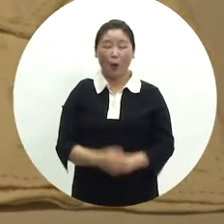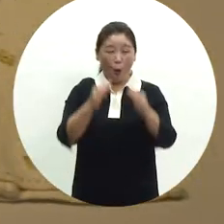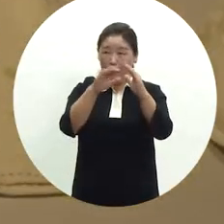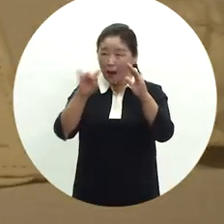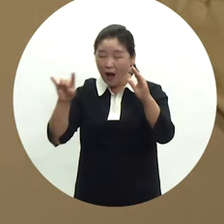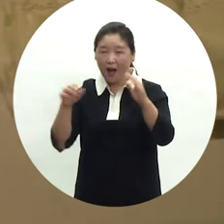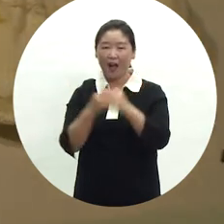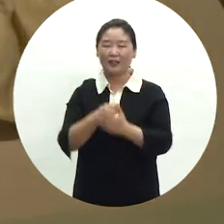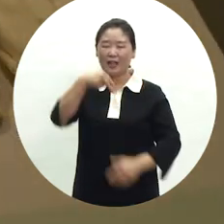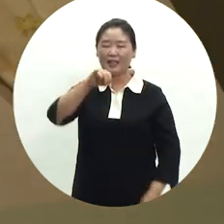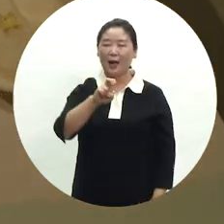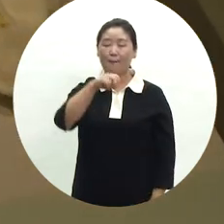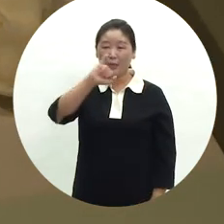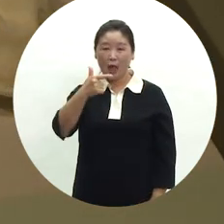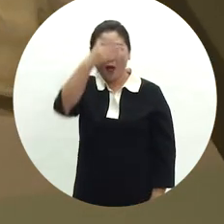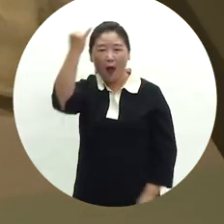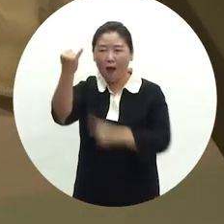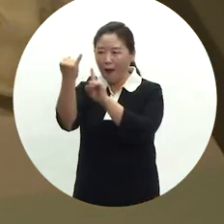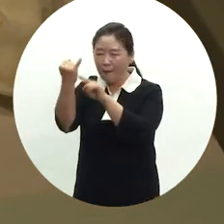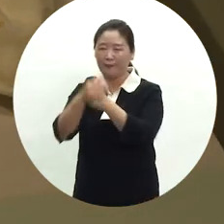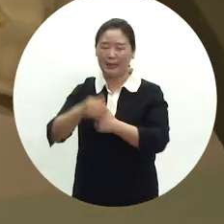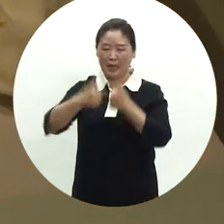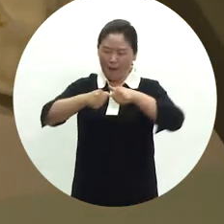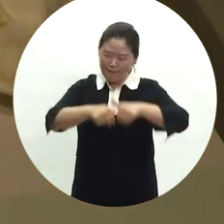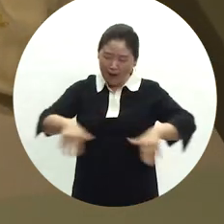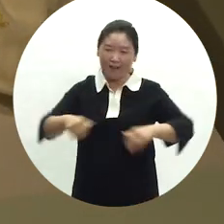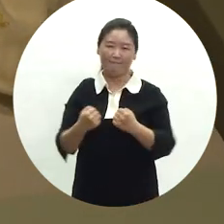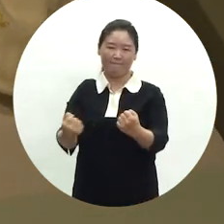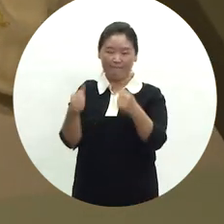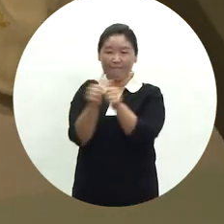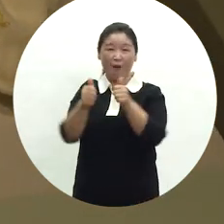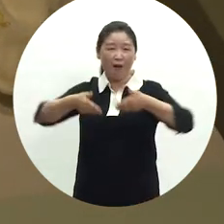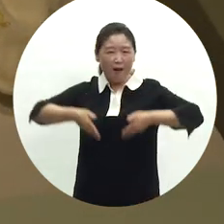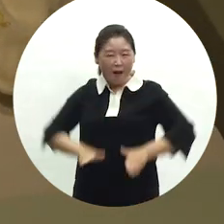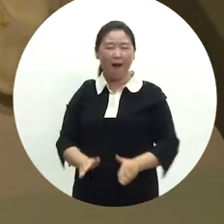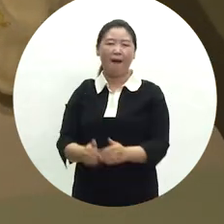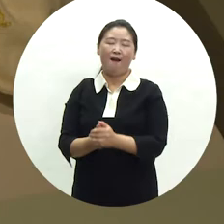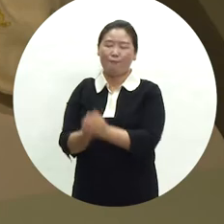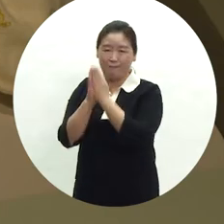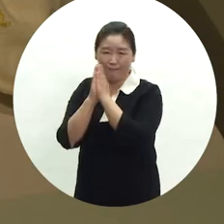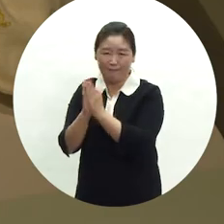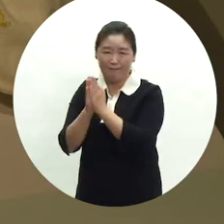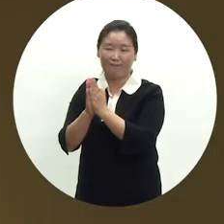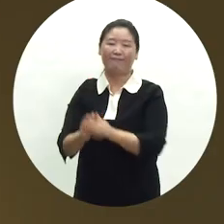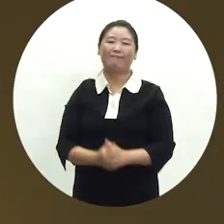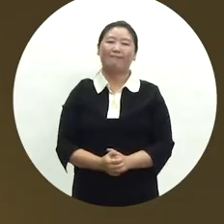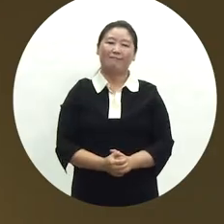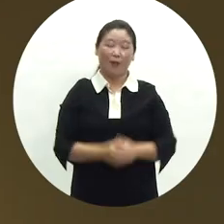집안에서는 삼신할머니에게 자손번청과 건강한 남자아이의 출산을 기원하였습니다.